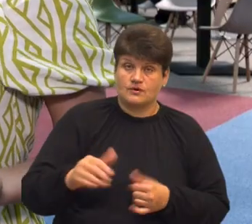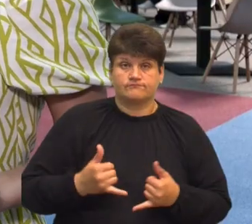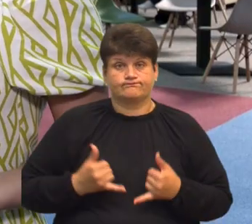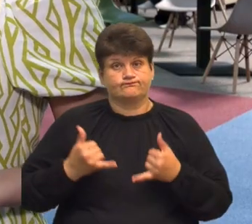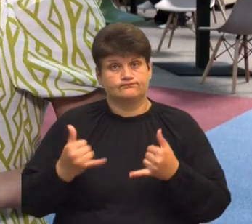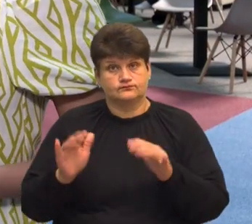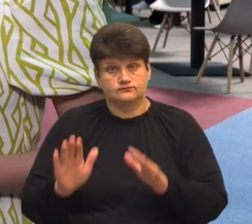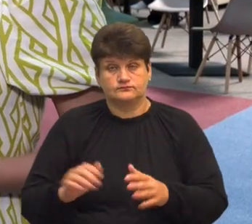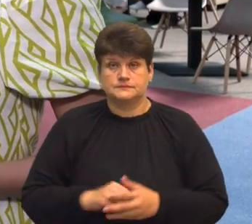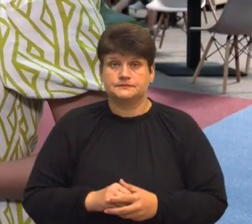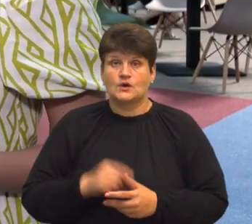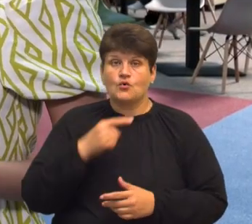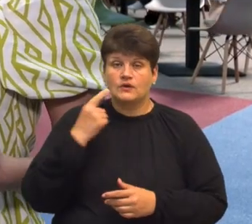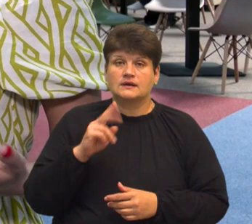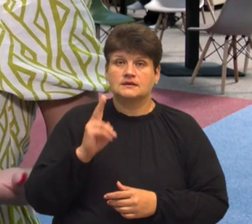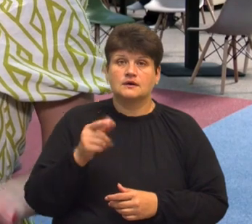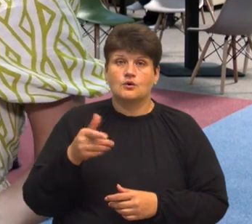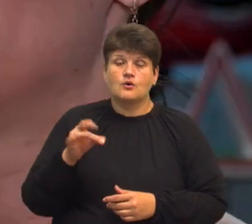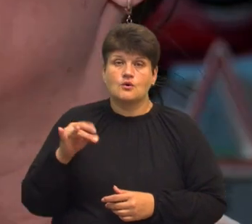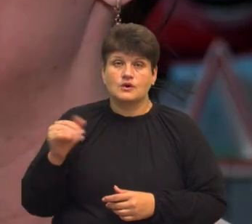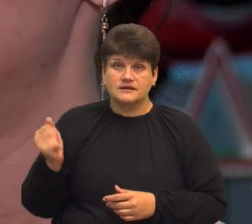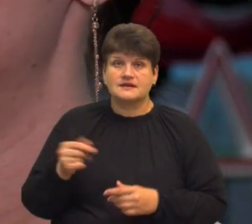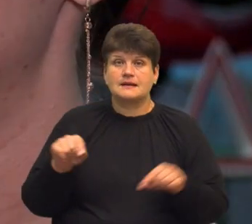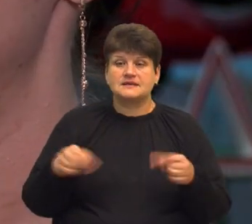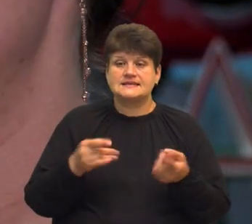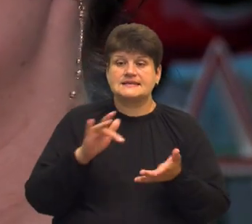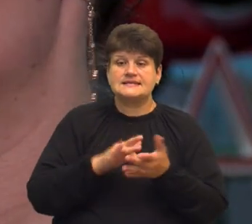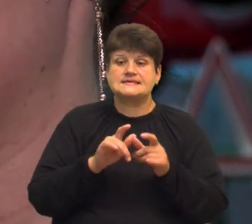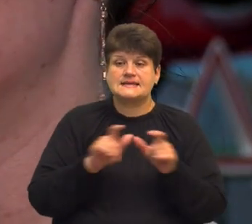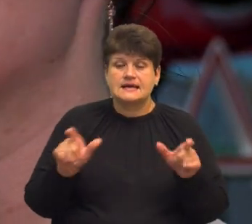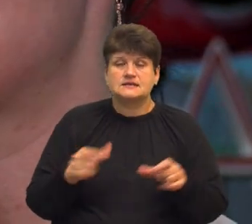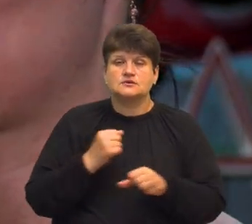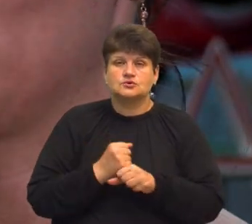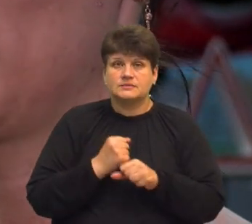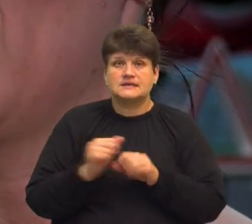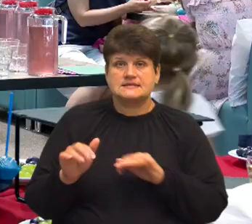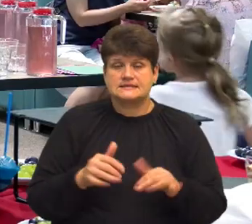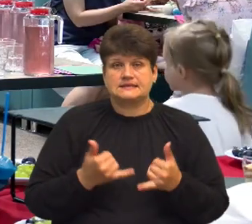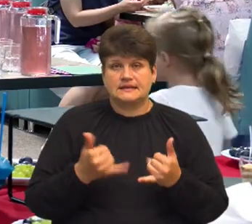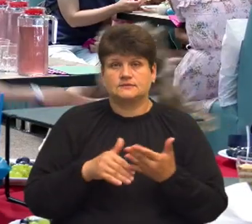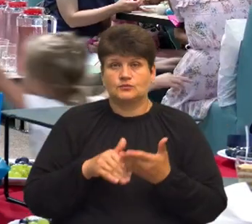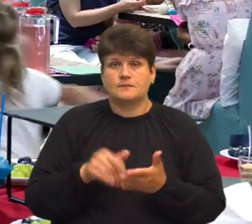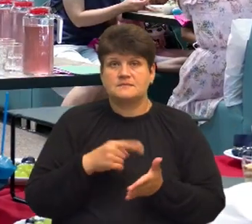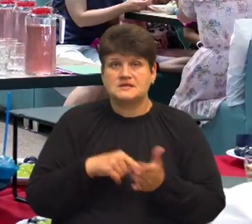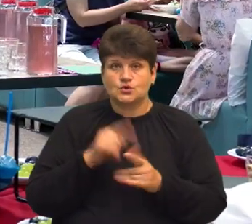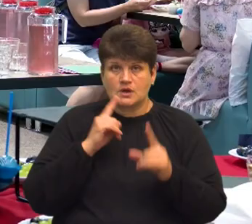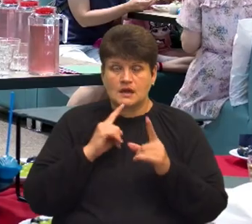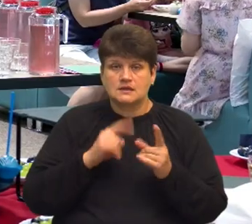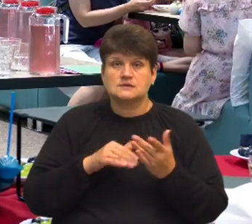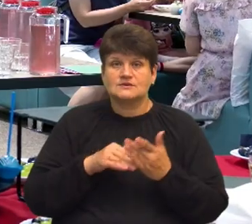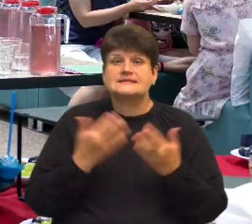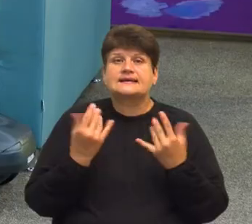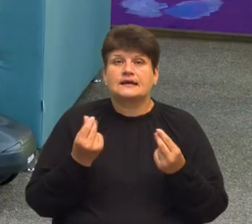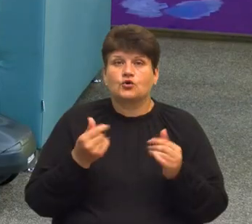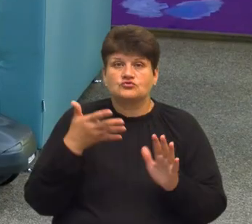За словами Катерини Горохівської, реабілітаційний центр без обмежень влаштував цей захід за сприяння міської ради та спонсора. Скільки грошей